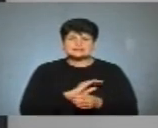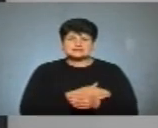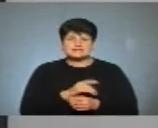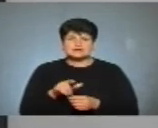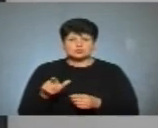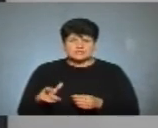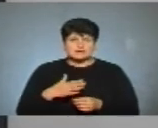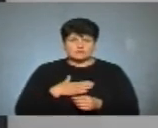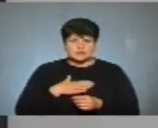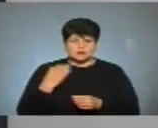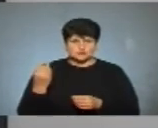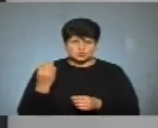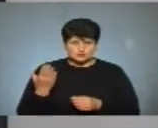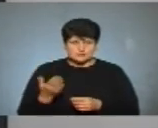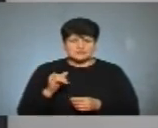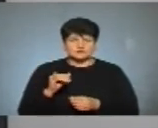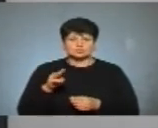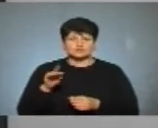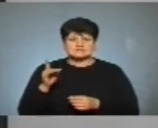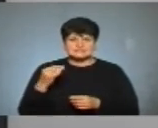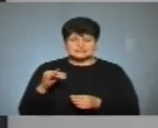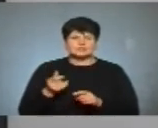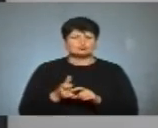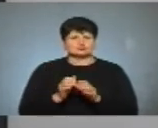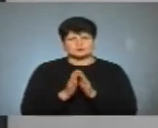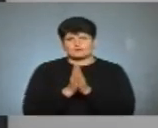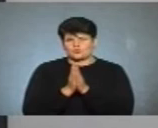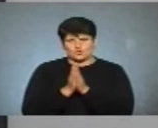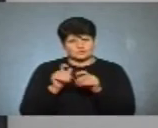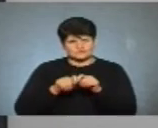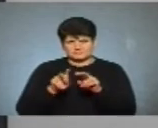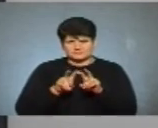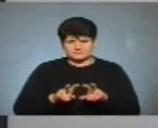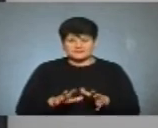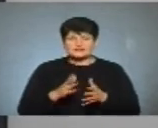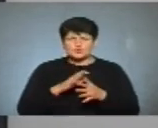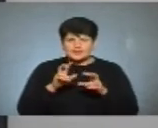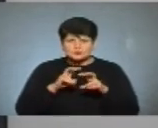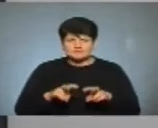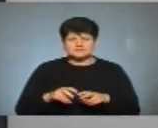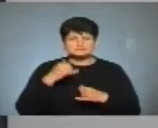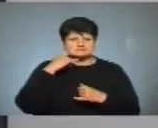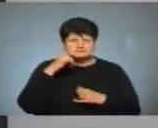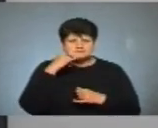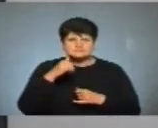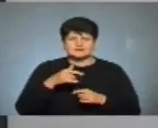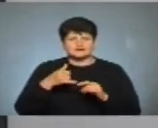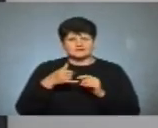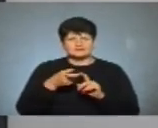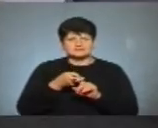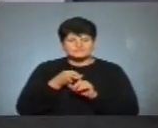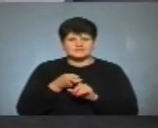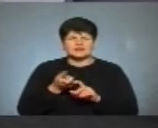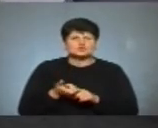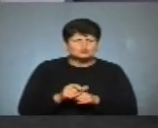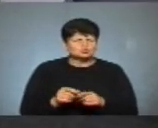безпосередньо в моєї історії, Ігора Турського, дуже просимо і дослідити максимально. Якщо не розібралися, телефонуйте, виходьте на зв'язок, ми по публичках розкладаємо.